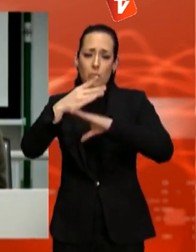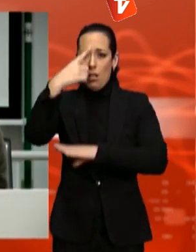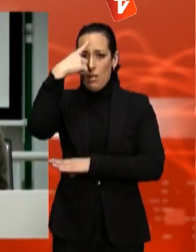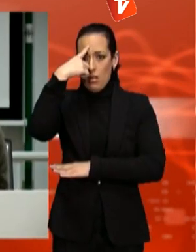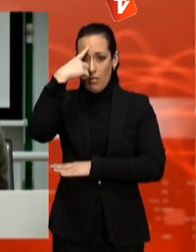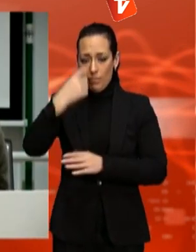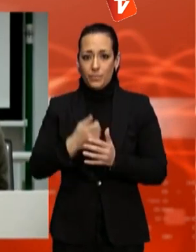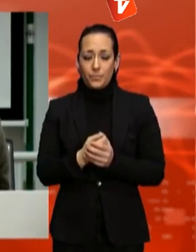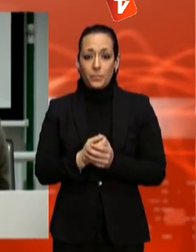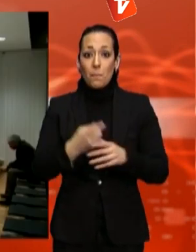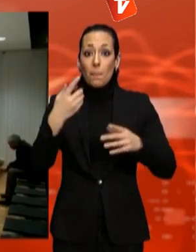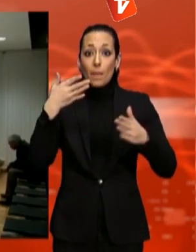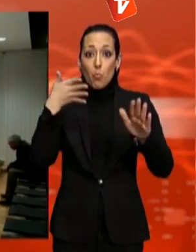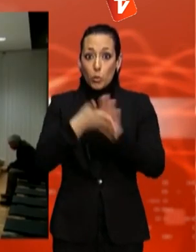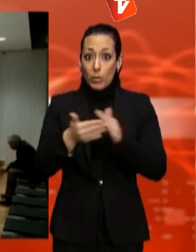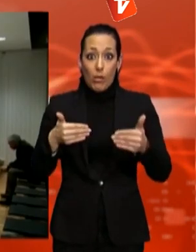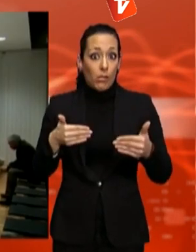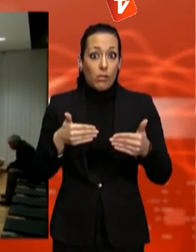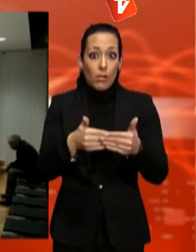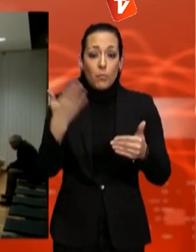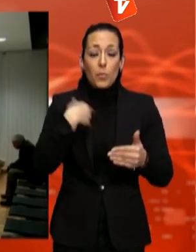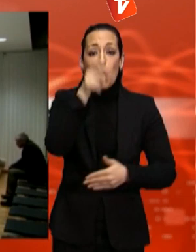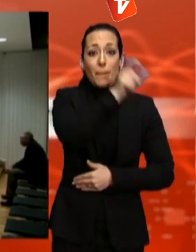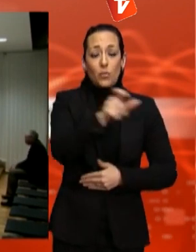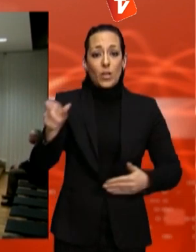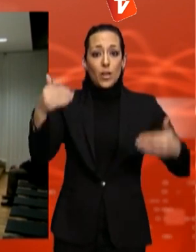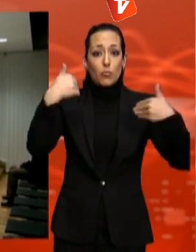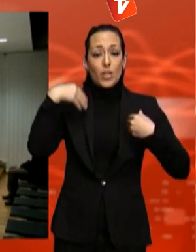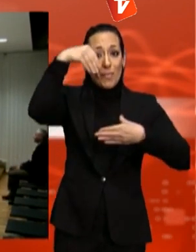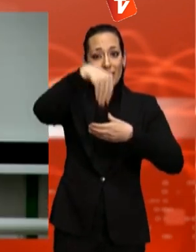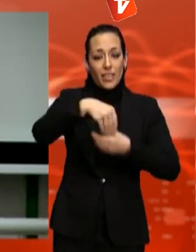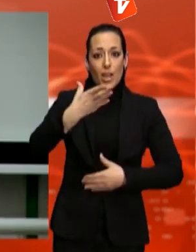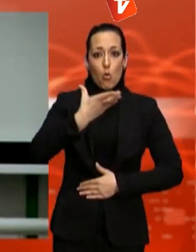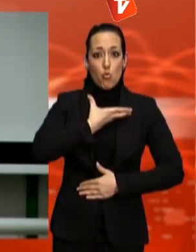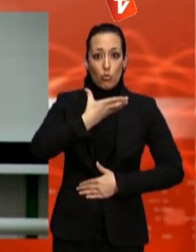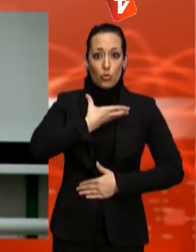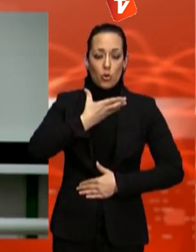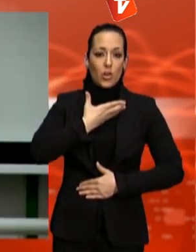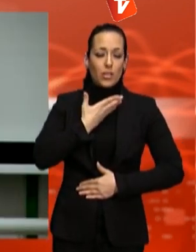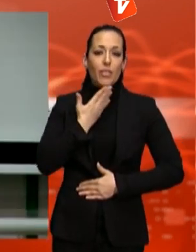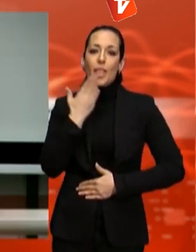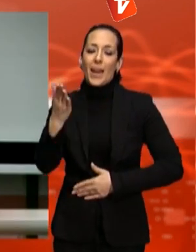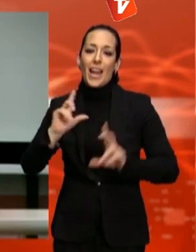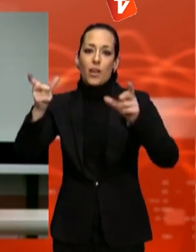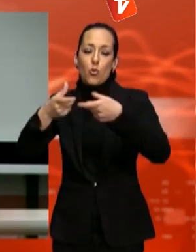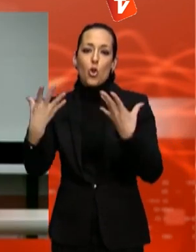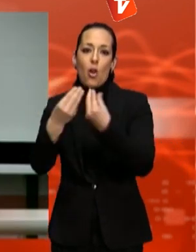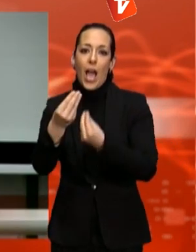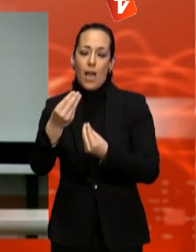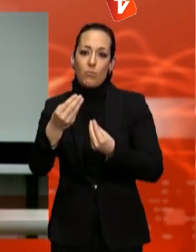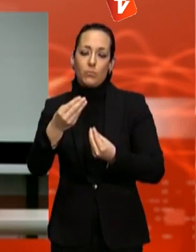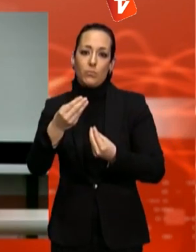les properes setmanes, els responsables del consorci demanaran una reunió amb el president Artur Mas. En moments de crisi creiem